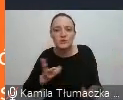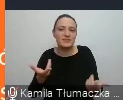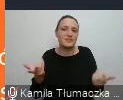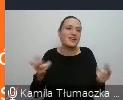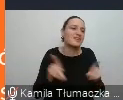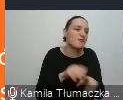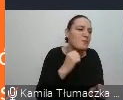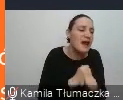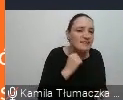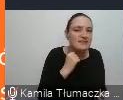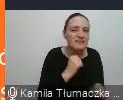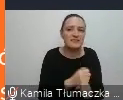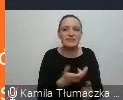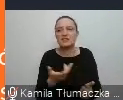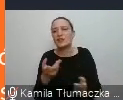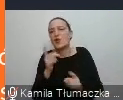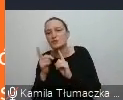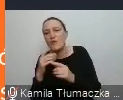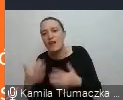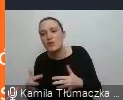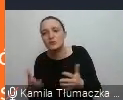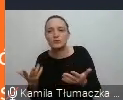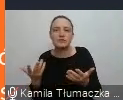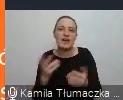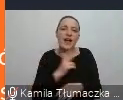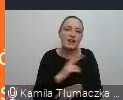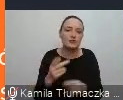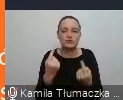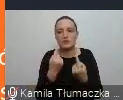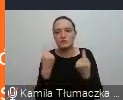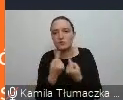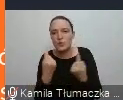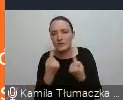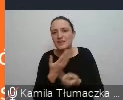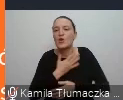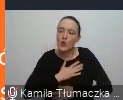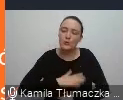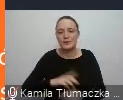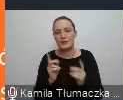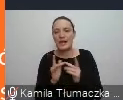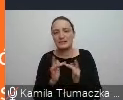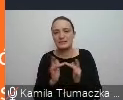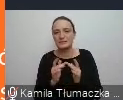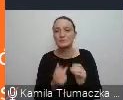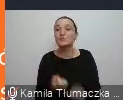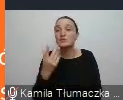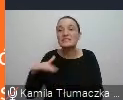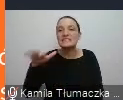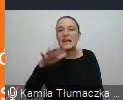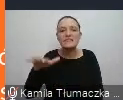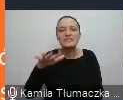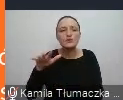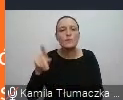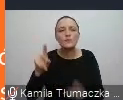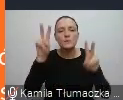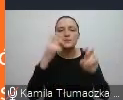i w pracy, i w luźnej rozmowie, i w każdej sytuacji. Jest takie zjawisko, które się nazywa cherry picking